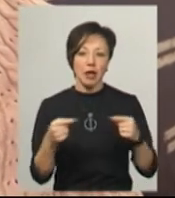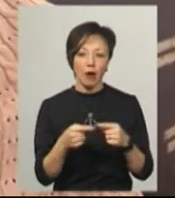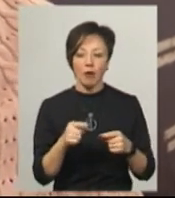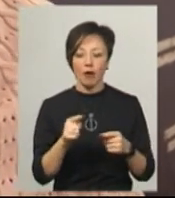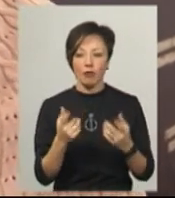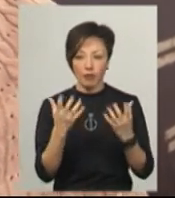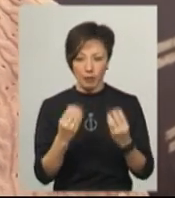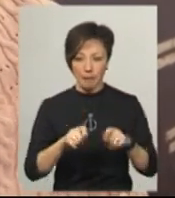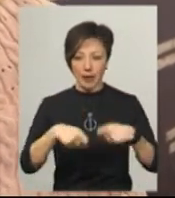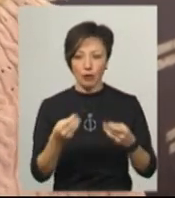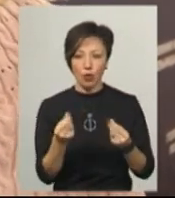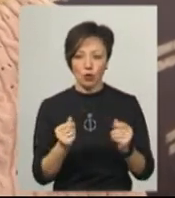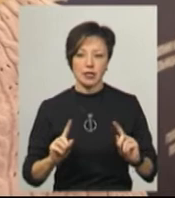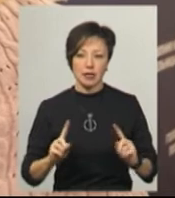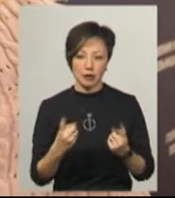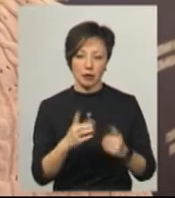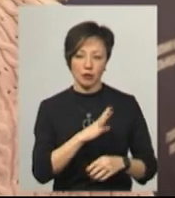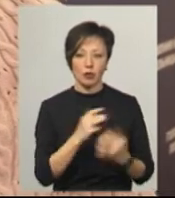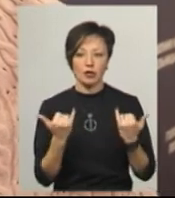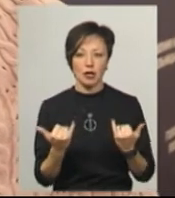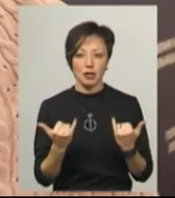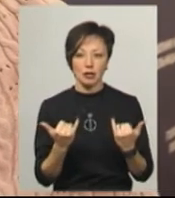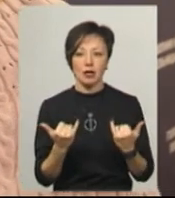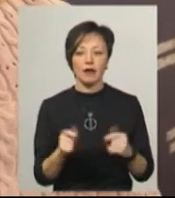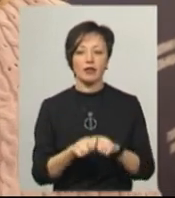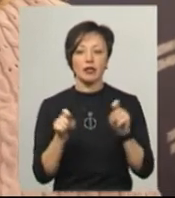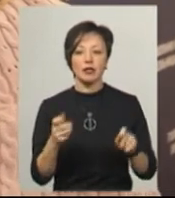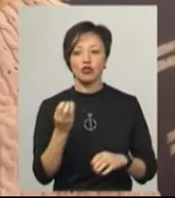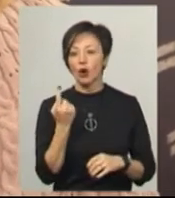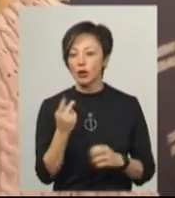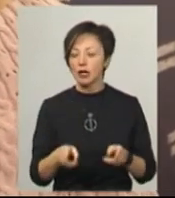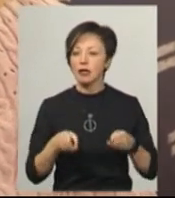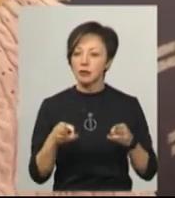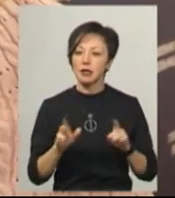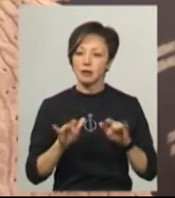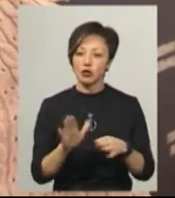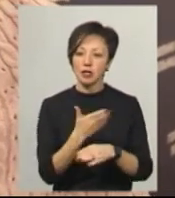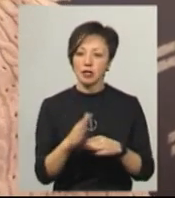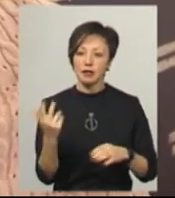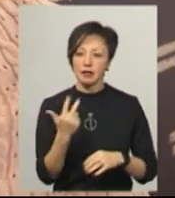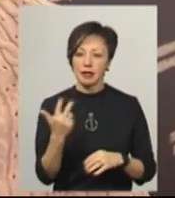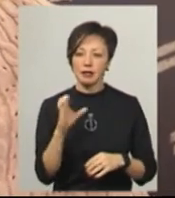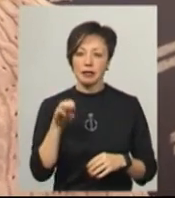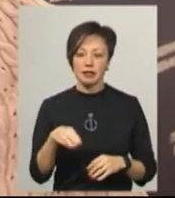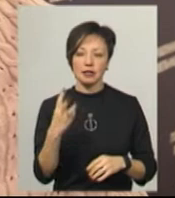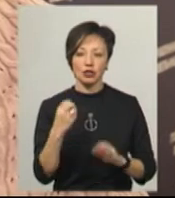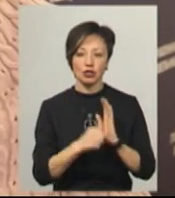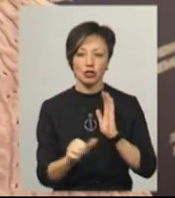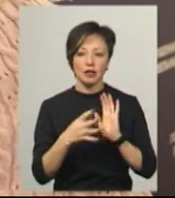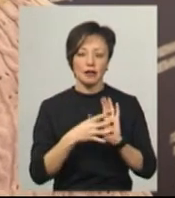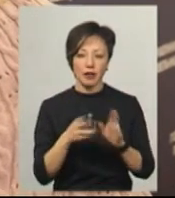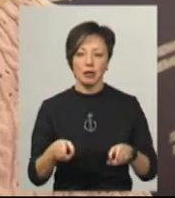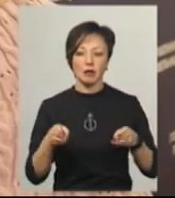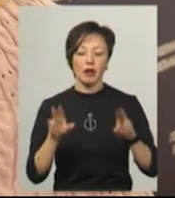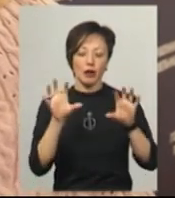передачі коштів він був затриманий. Наразі відносно нього відкрите ще одне кримінальне провадження за частиною 3 статті 369